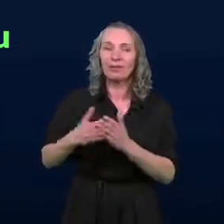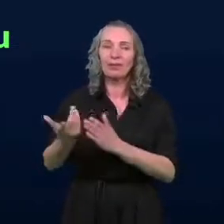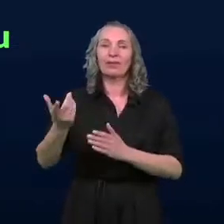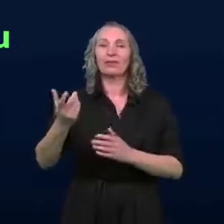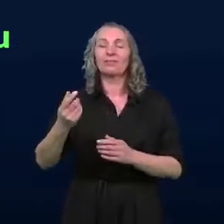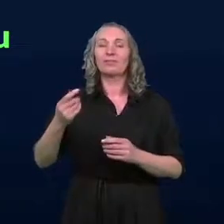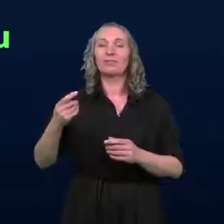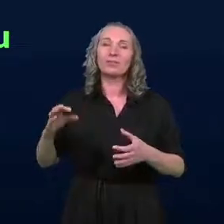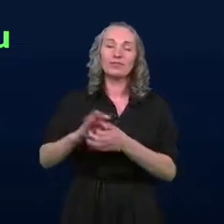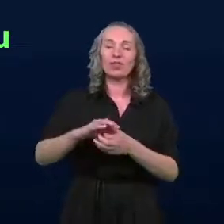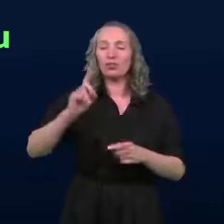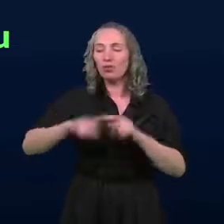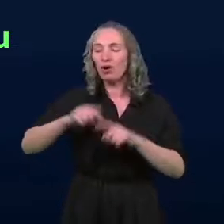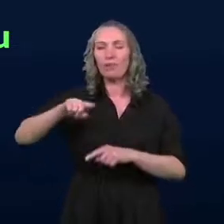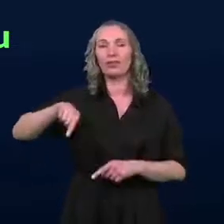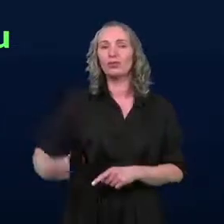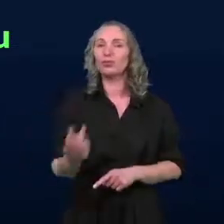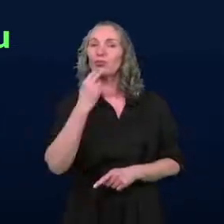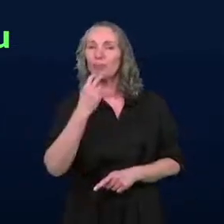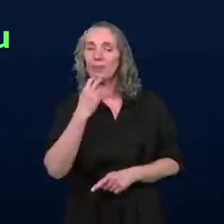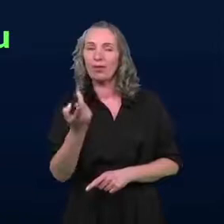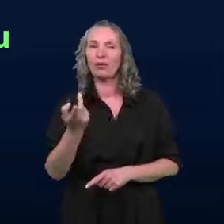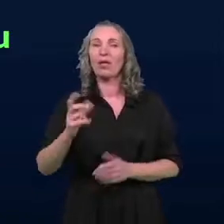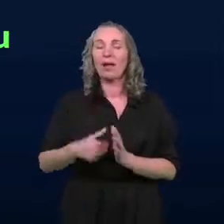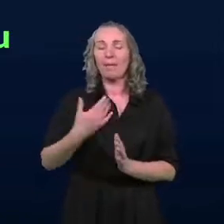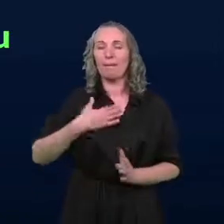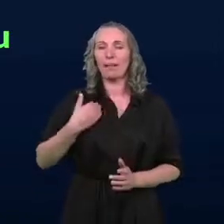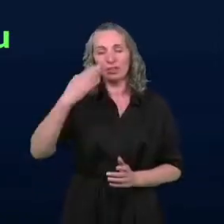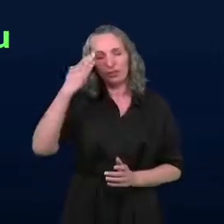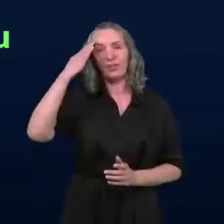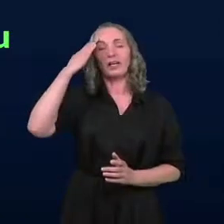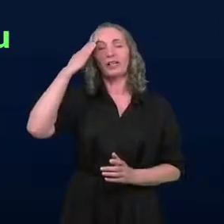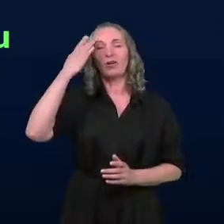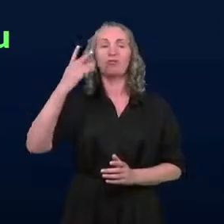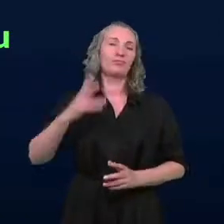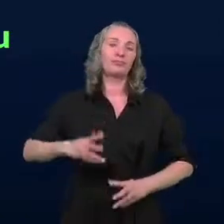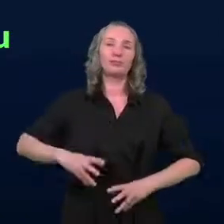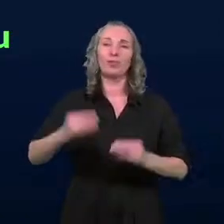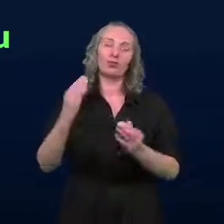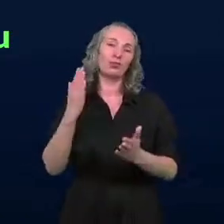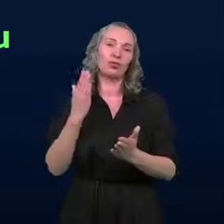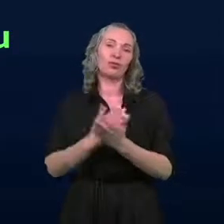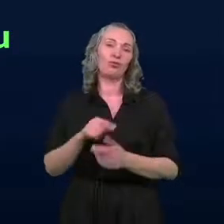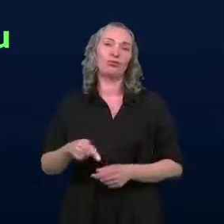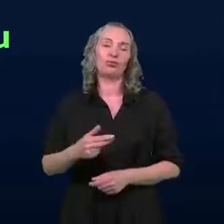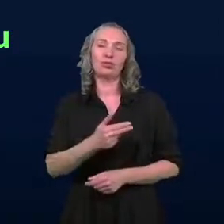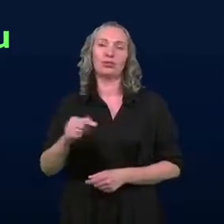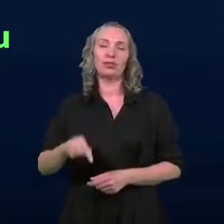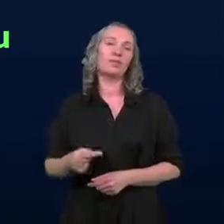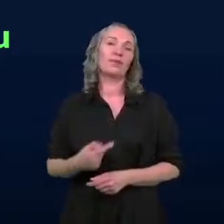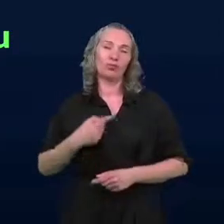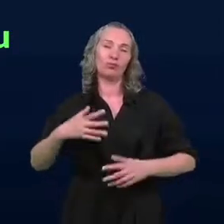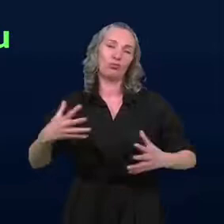źródeł energii, od tego nie uciekniemy. I mając tego świadomość też zaczynamy w tej kwestii wiele